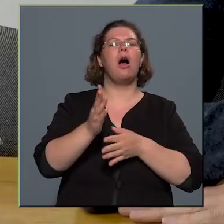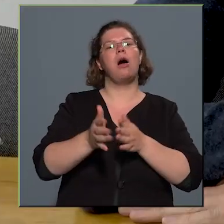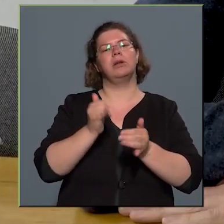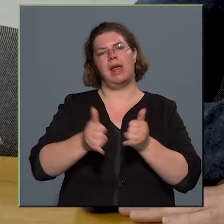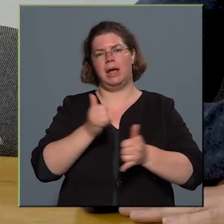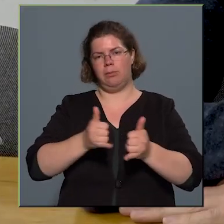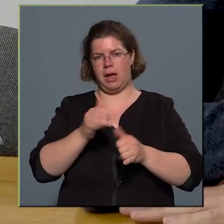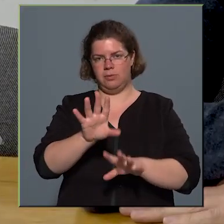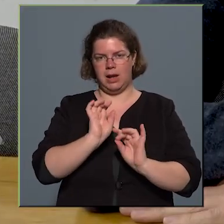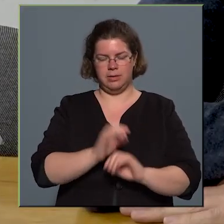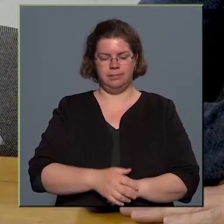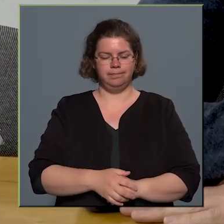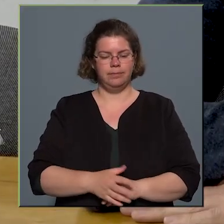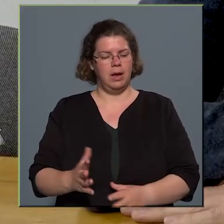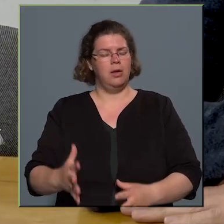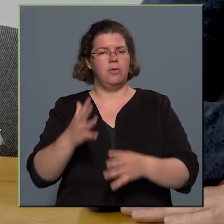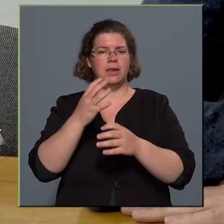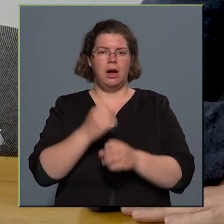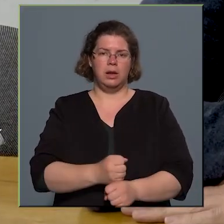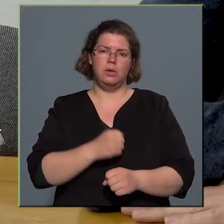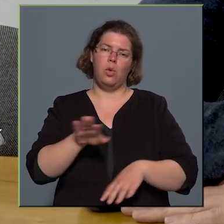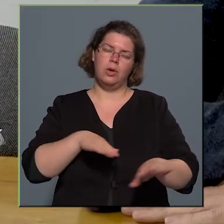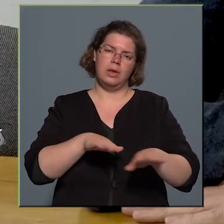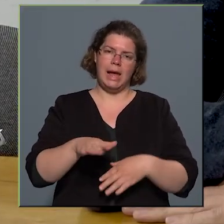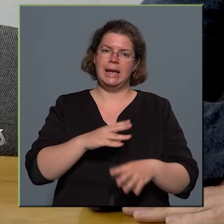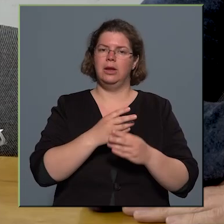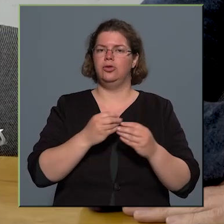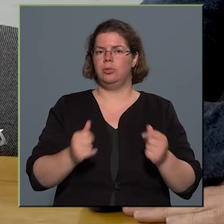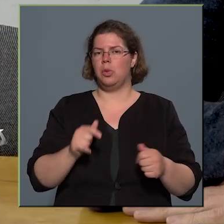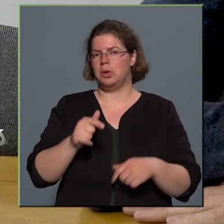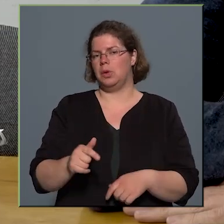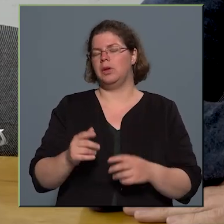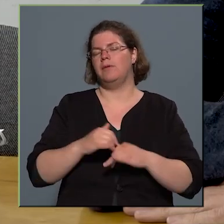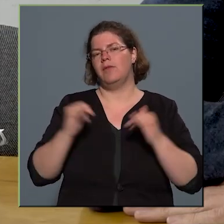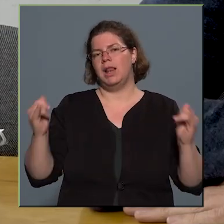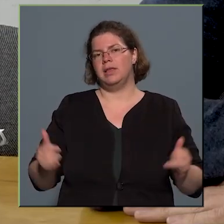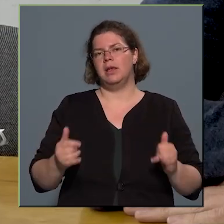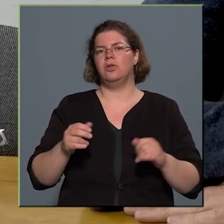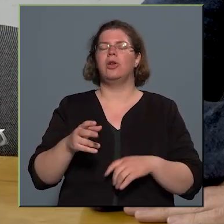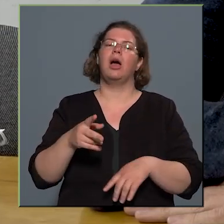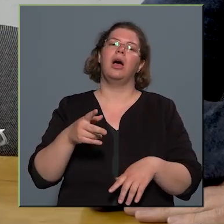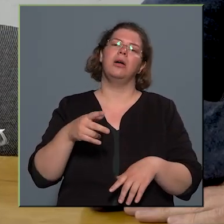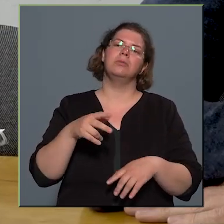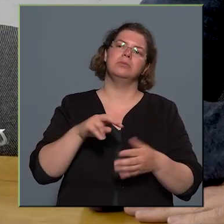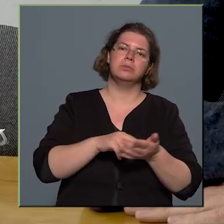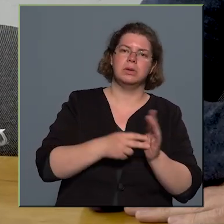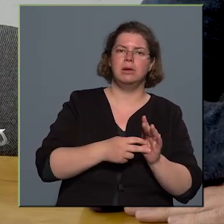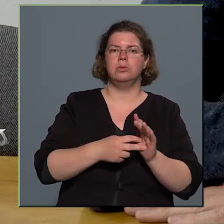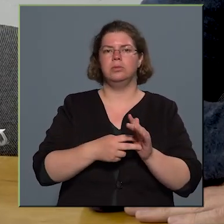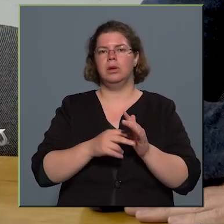Fentartható közlekedési módoknak a fejlesztésére a Fővárosi Önkormányzat, a BKK és az adott kerületek